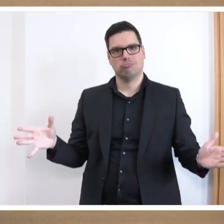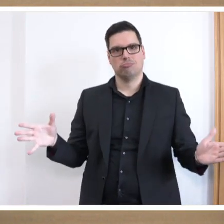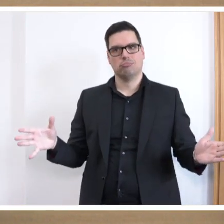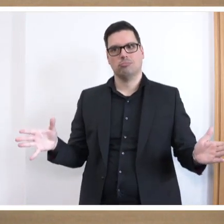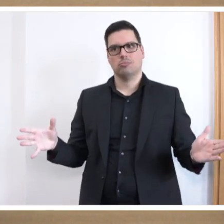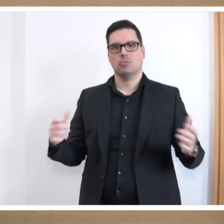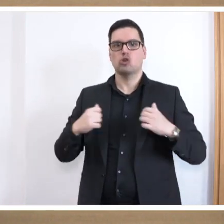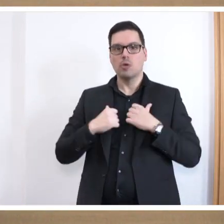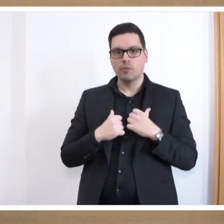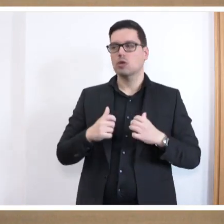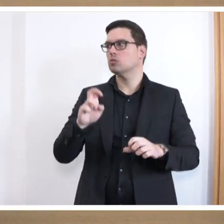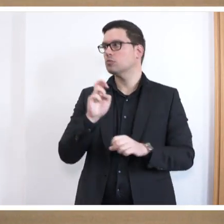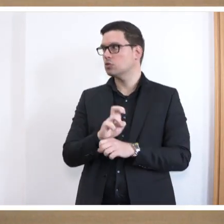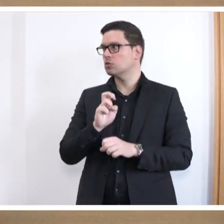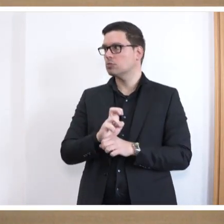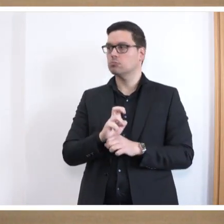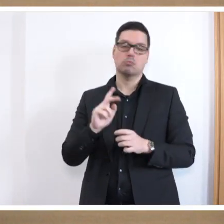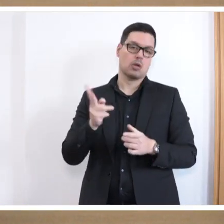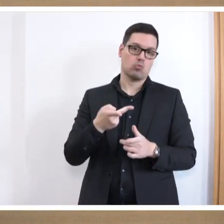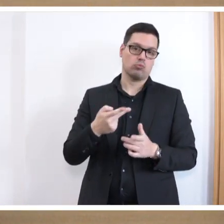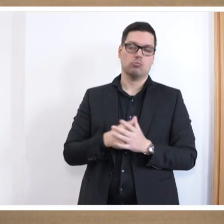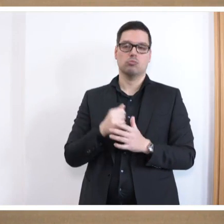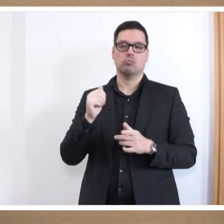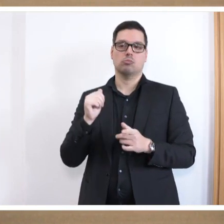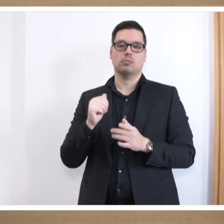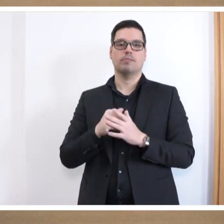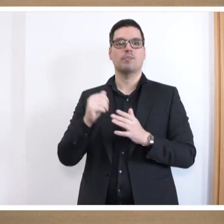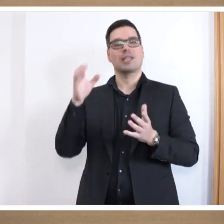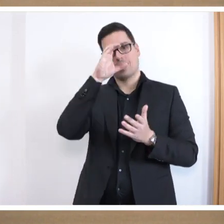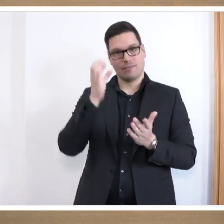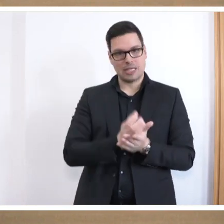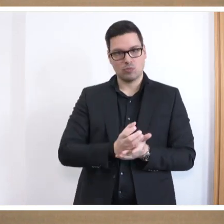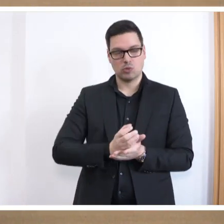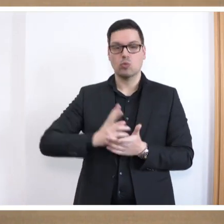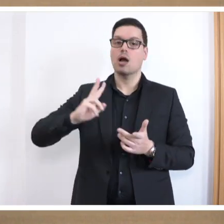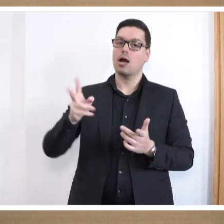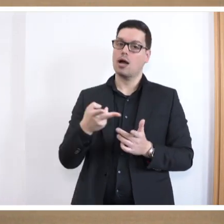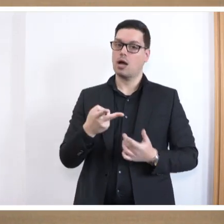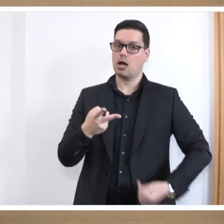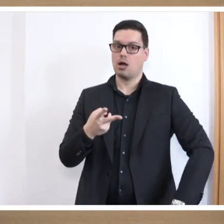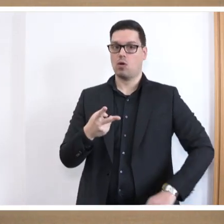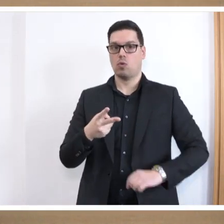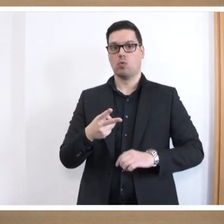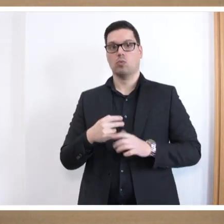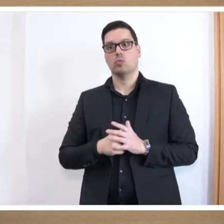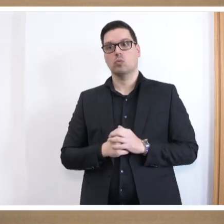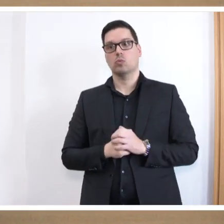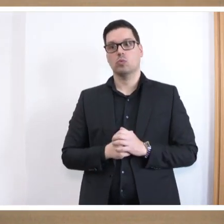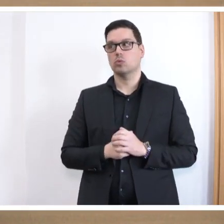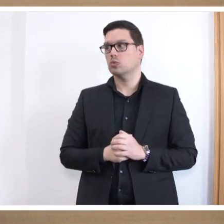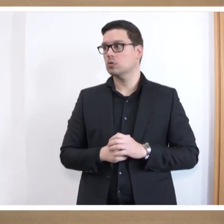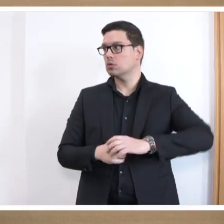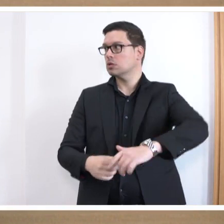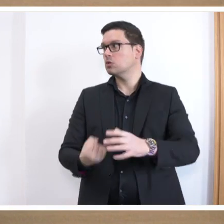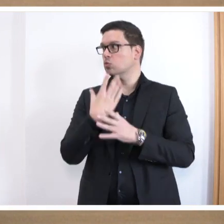überforderte Vorständin mit verursacht. Zu verantworten hat es aber auch gleichermaßen eine Kuratoriumsvorsitzende und